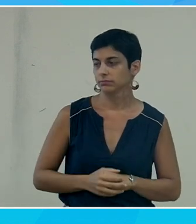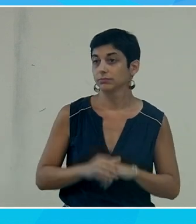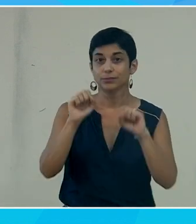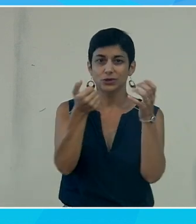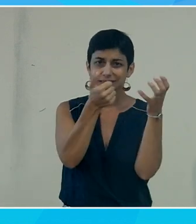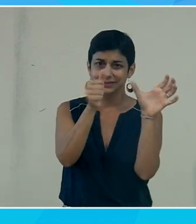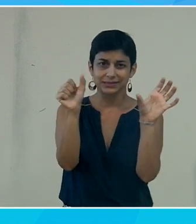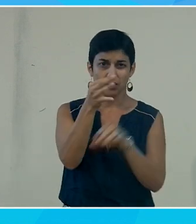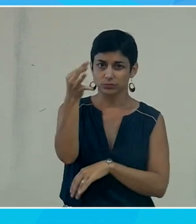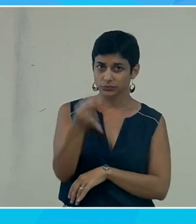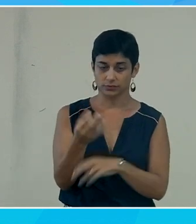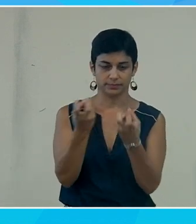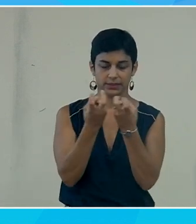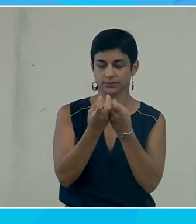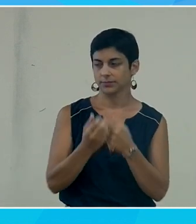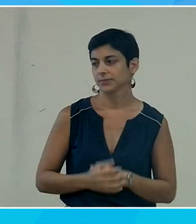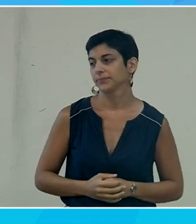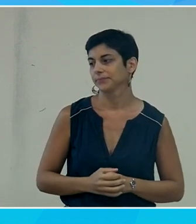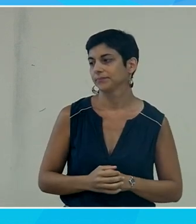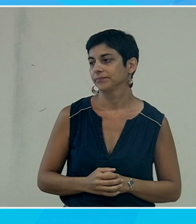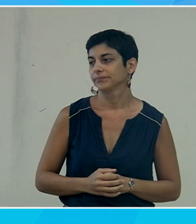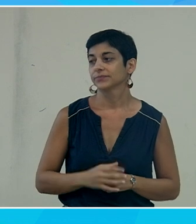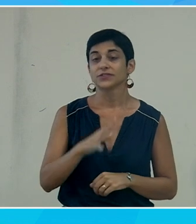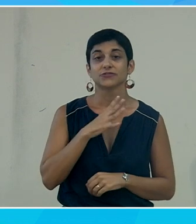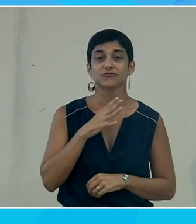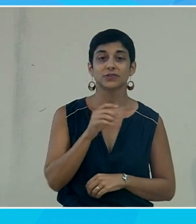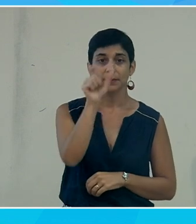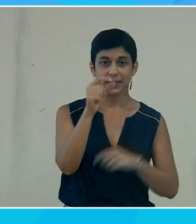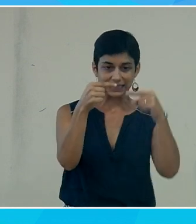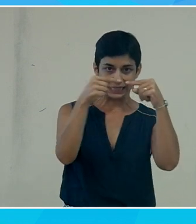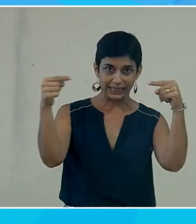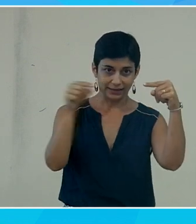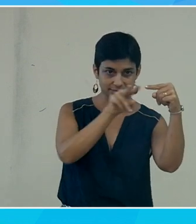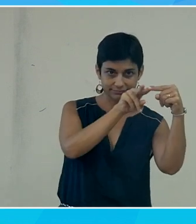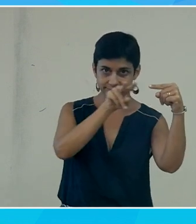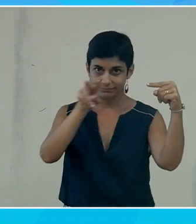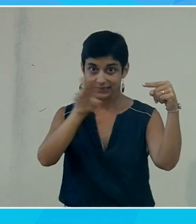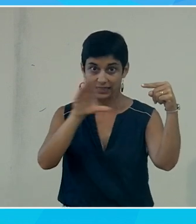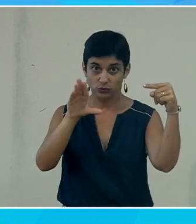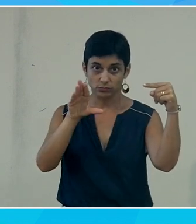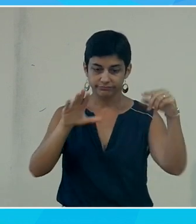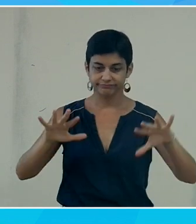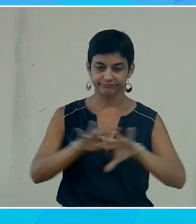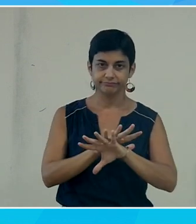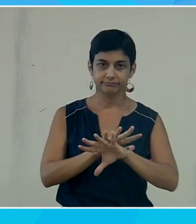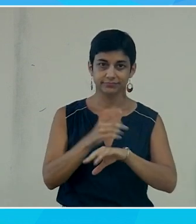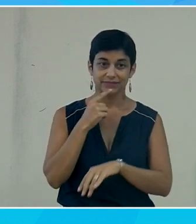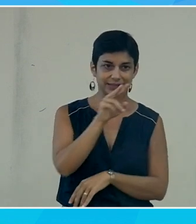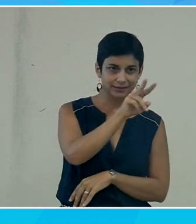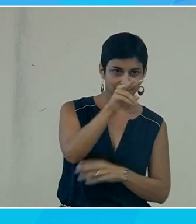à 600% par exemple. Donc, on a des gens qui ne vont voir qu'une ligne mais qui vont leur permettre quand même de lire l'information